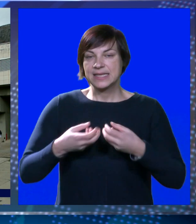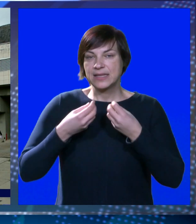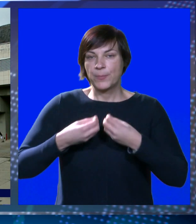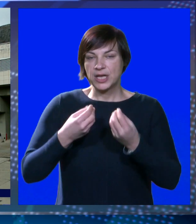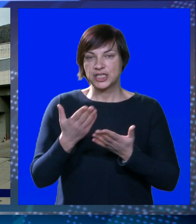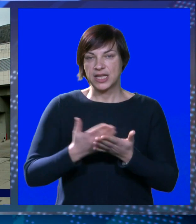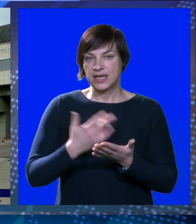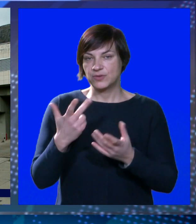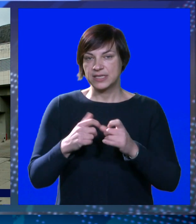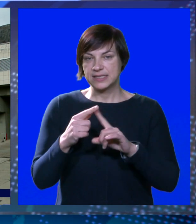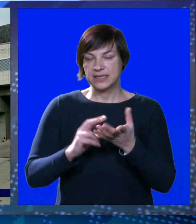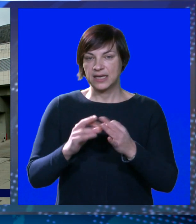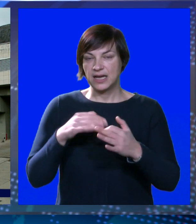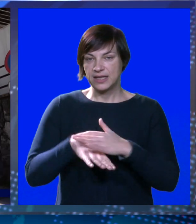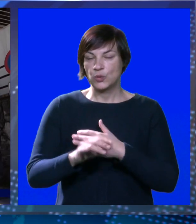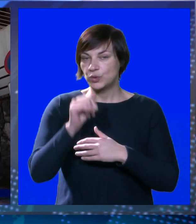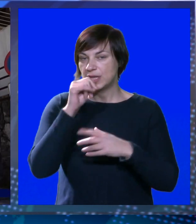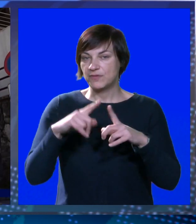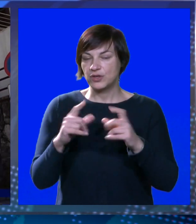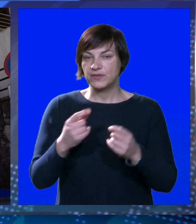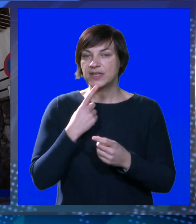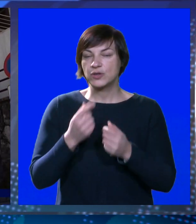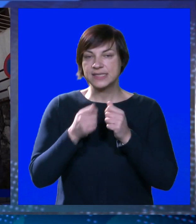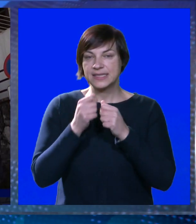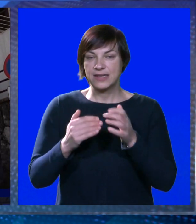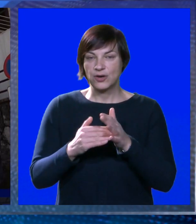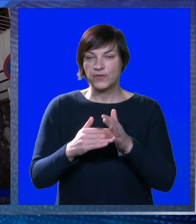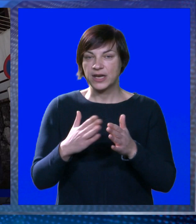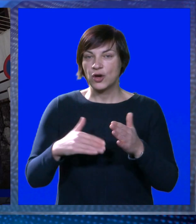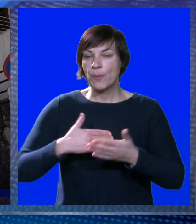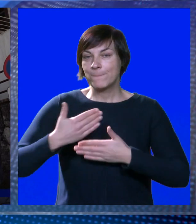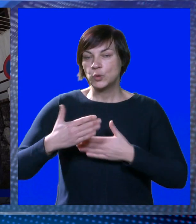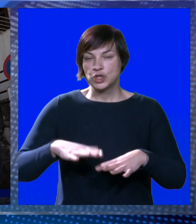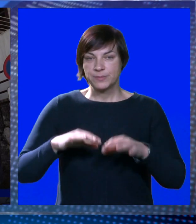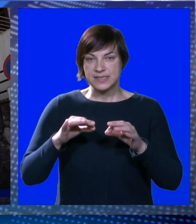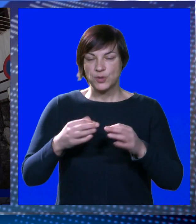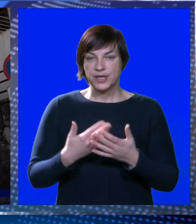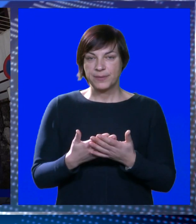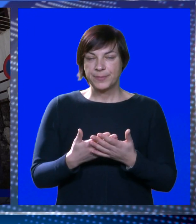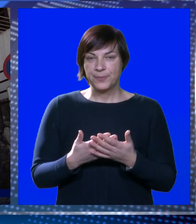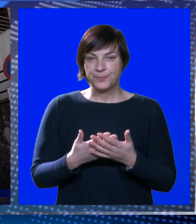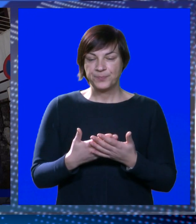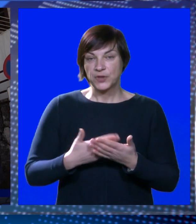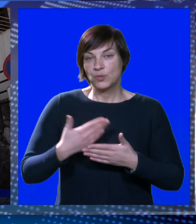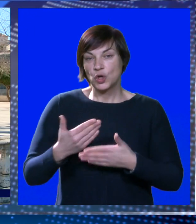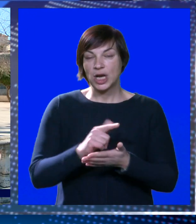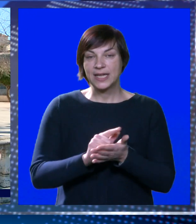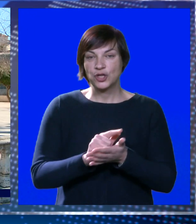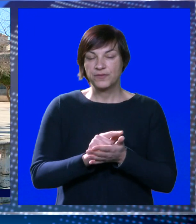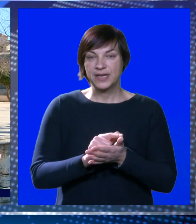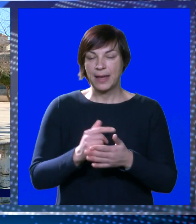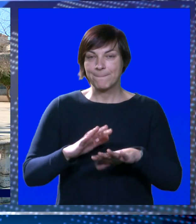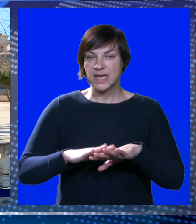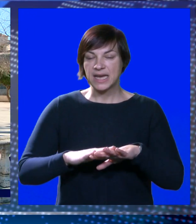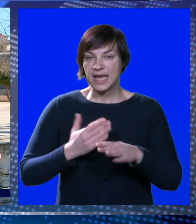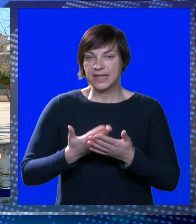pojašnjama na redu tri sindikata unutar vodovoda koja se trebaju dogovoriti o eventualnim budućim izborima. Da u dogledno vrijeme, to je